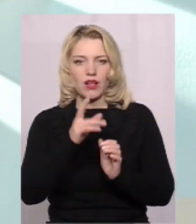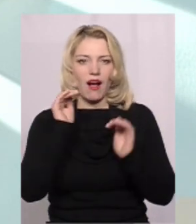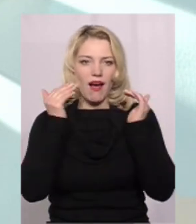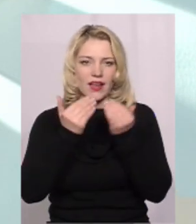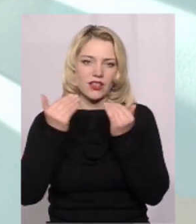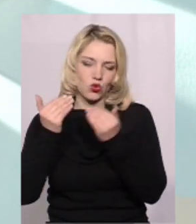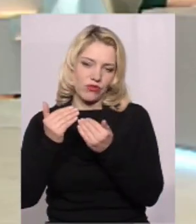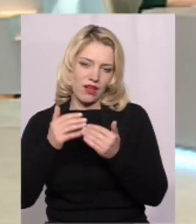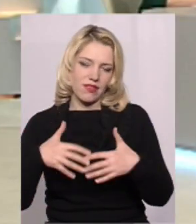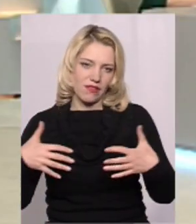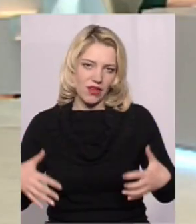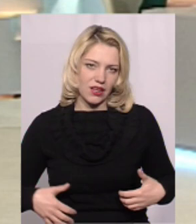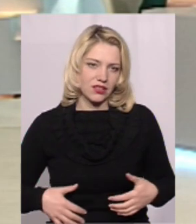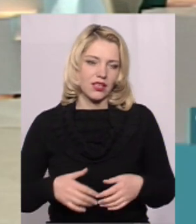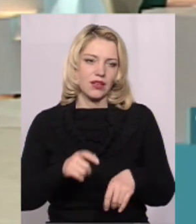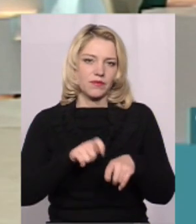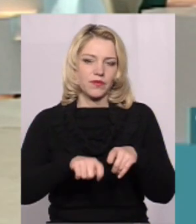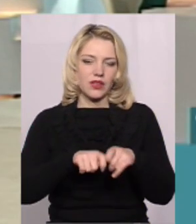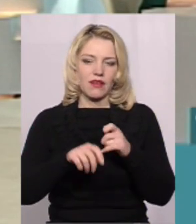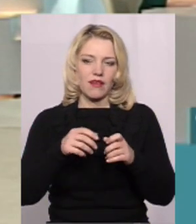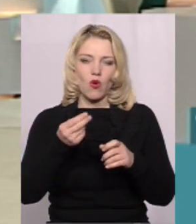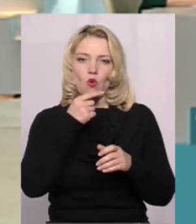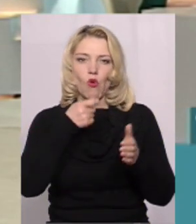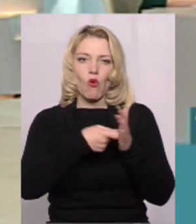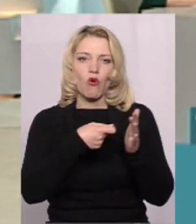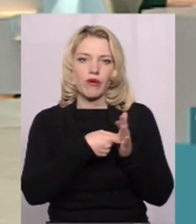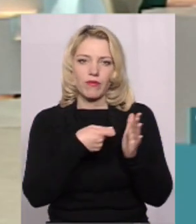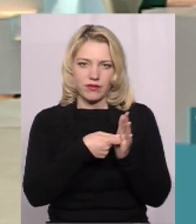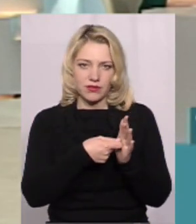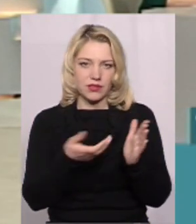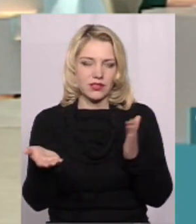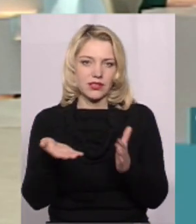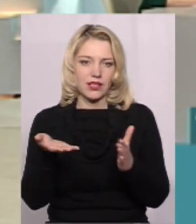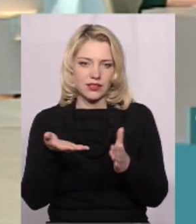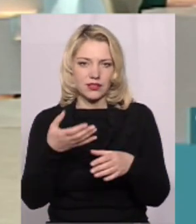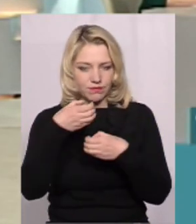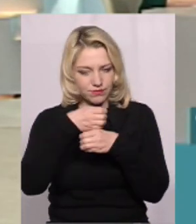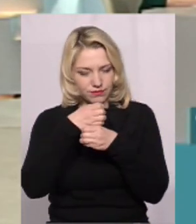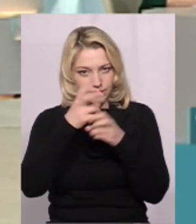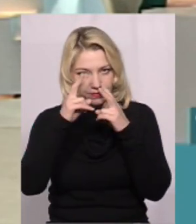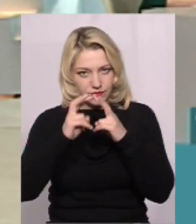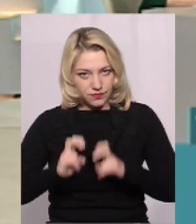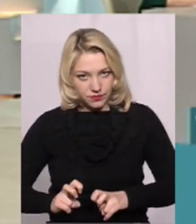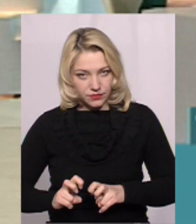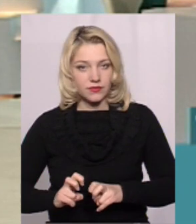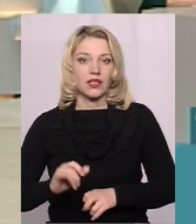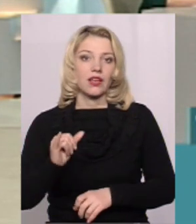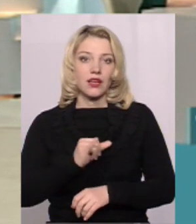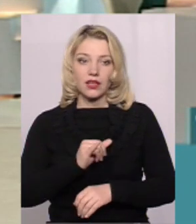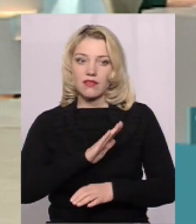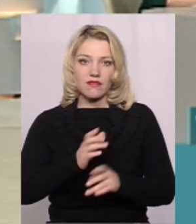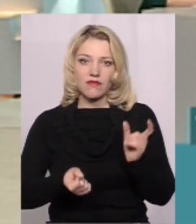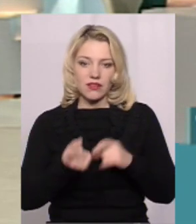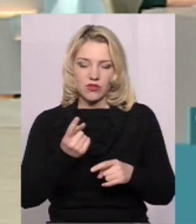досліджень, згодовування кормів, які пройшли лабораторні дослідження і не